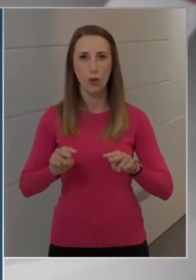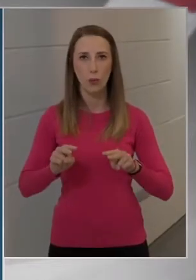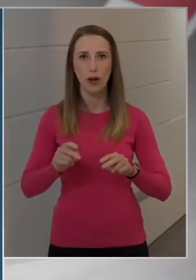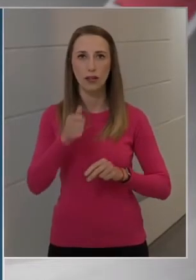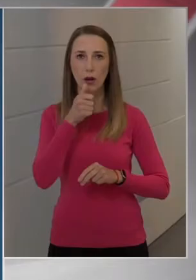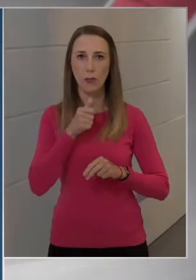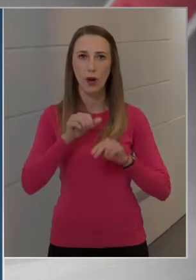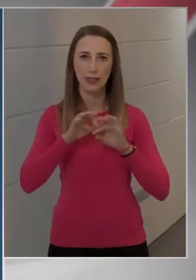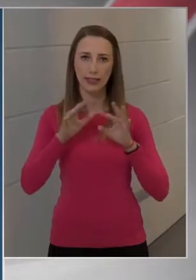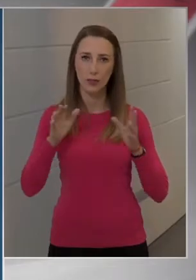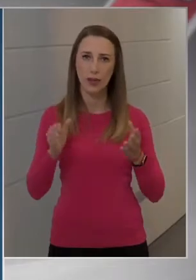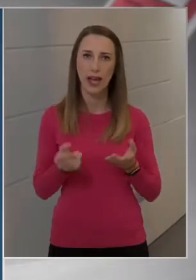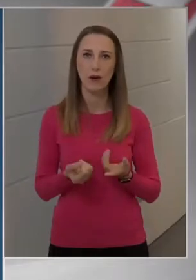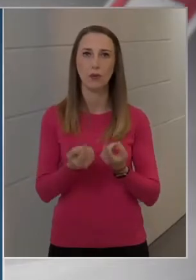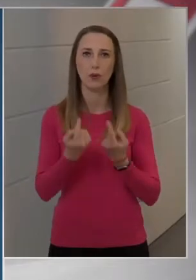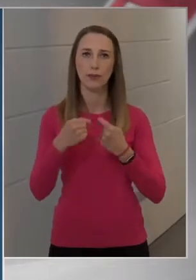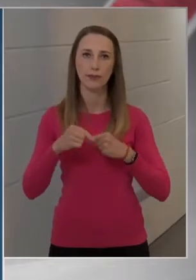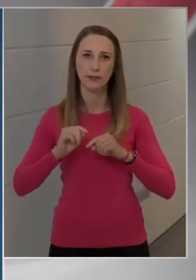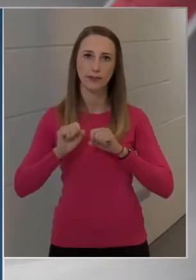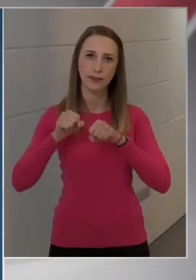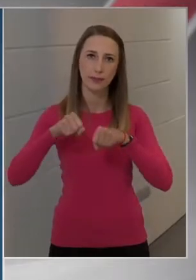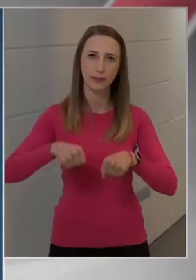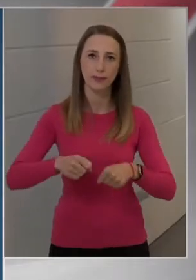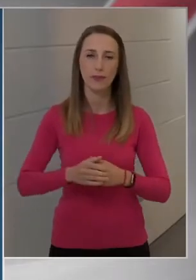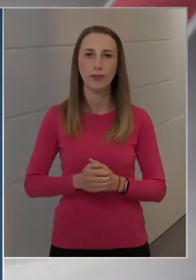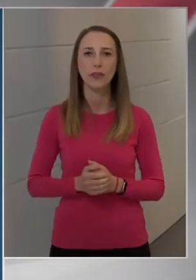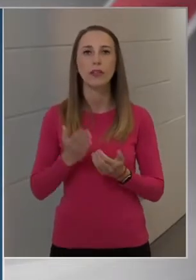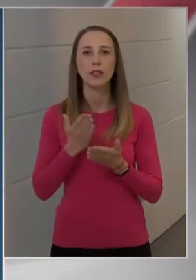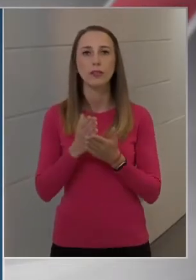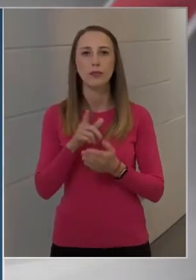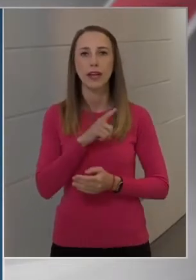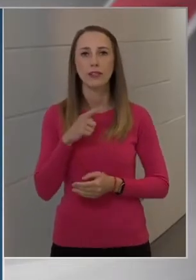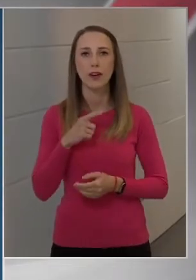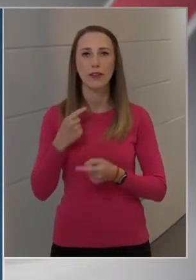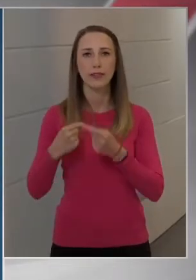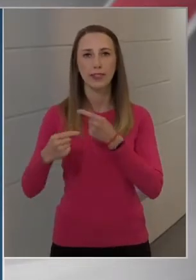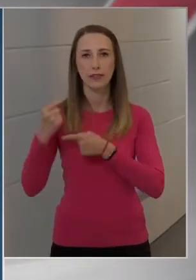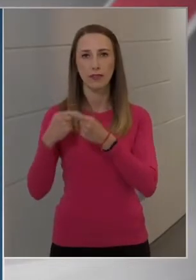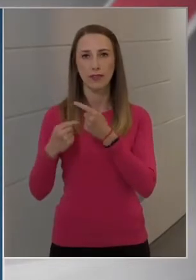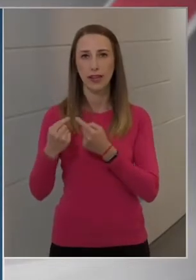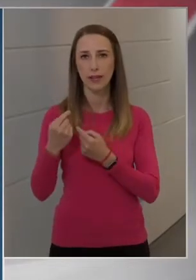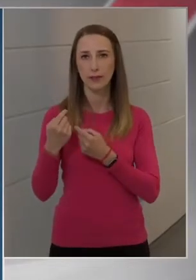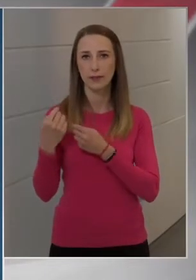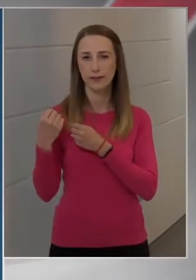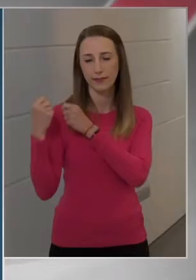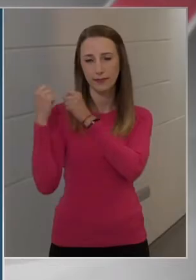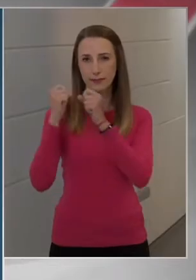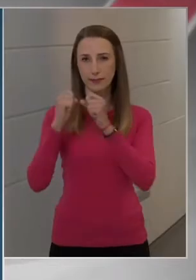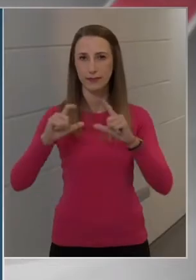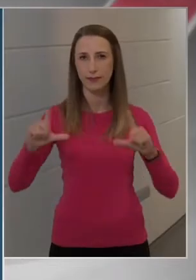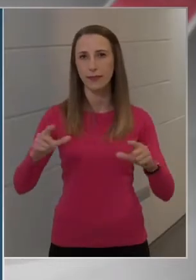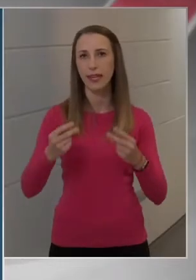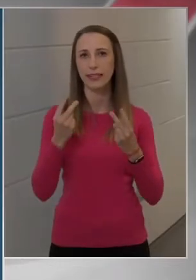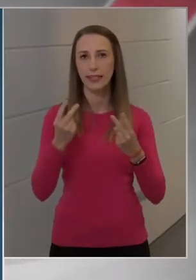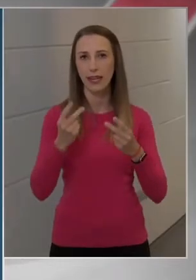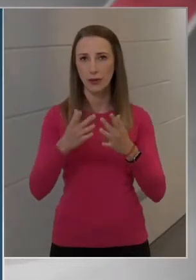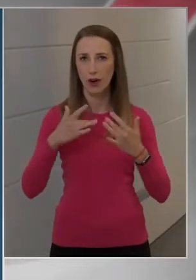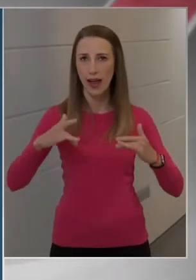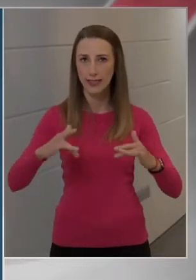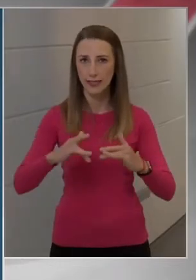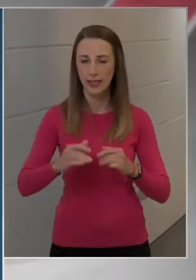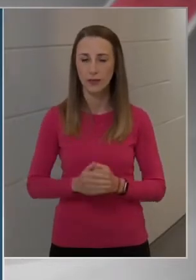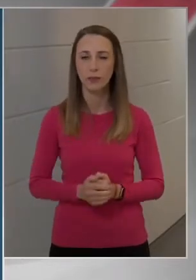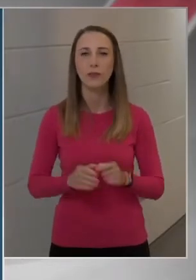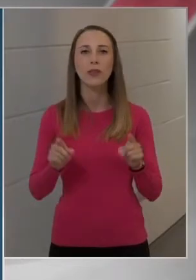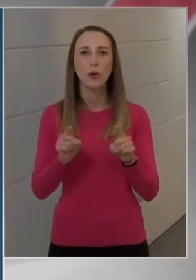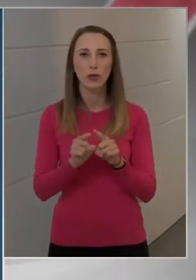pandémiából kilábaljunk és már csak visszafelé értékeljük a helyzetünket. Ugyanakkor